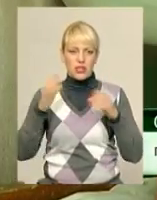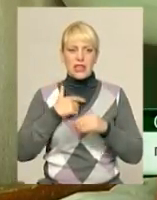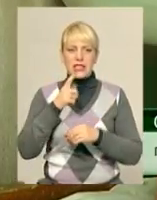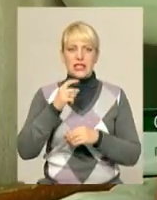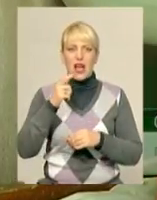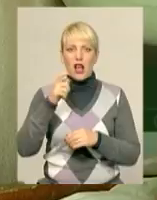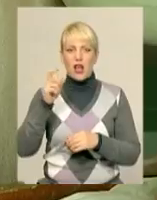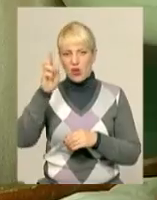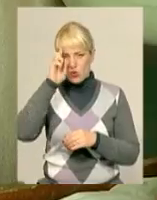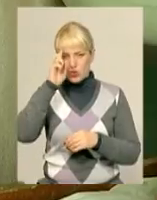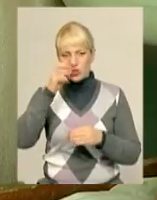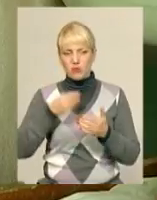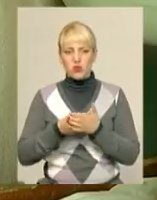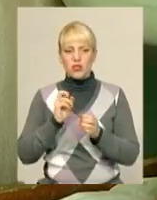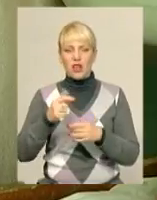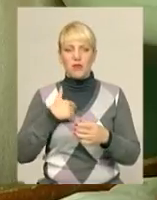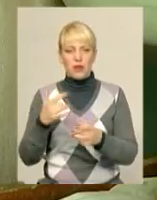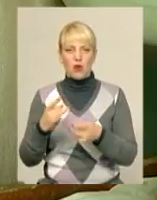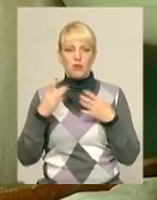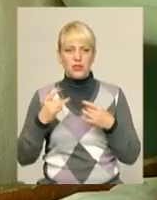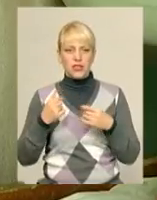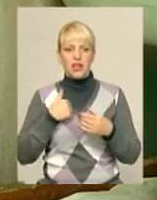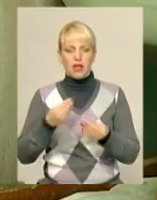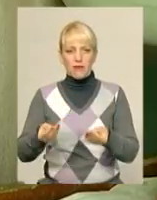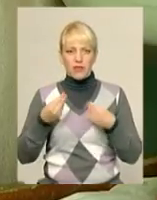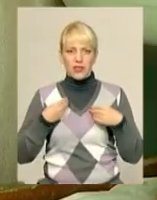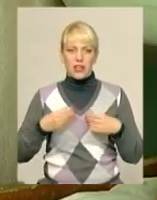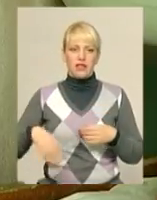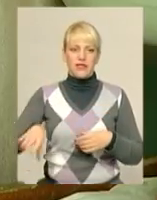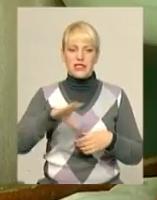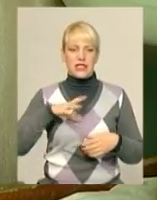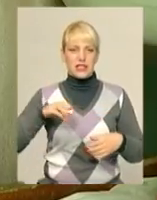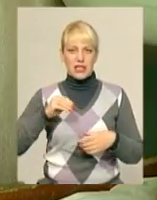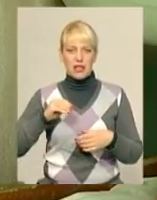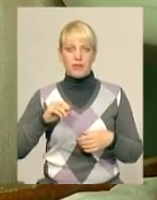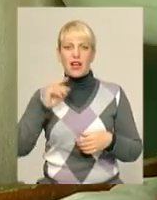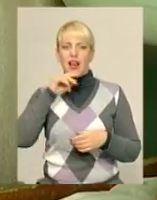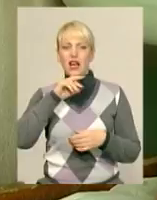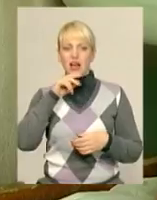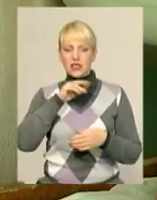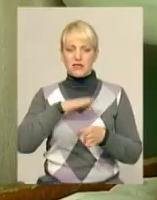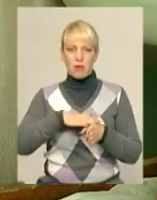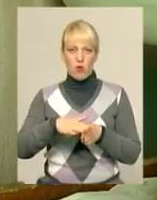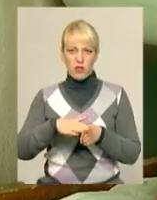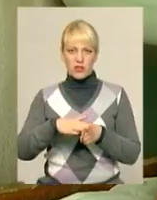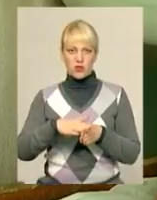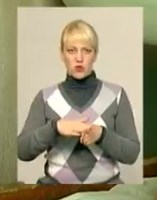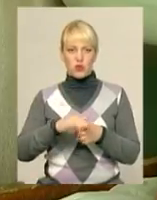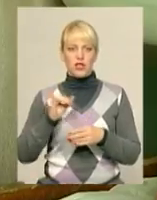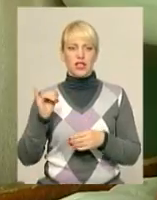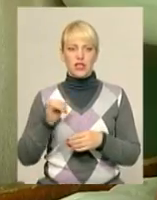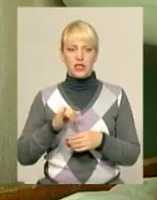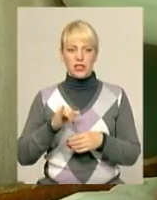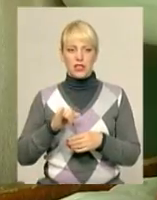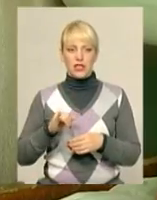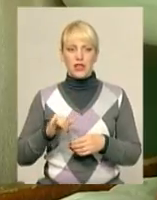госбюджет, як мені об'яснили. Значить, нам видали всі лікарства повністю і